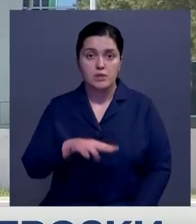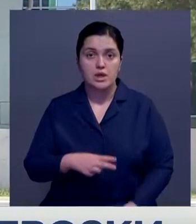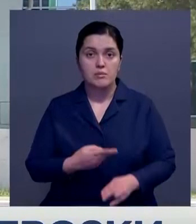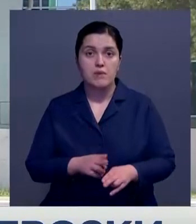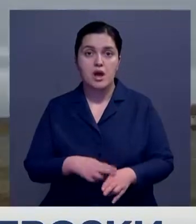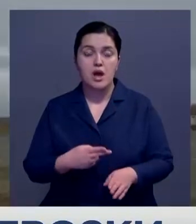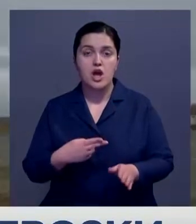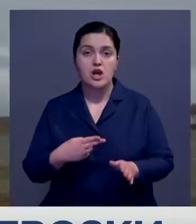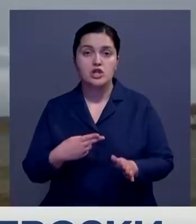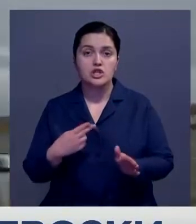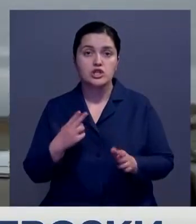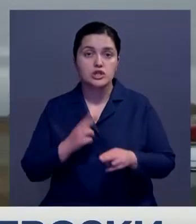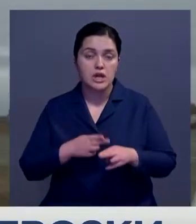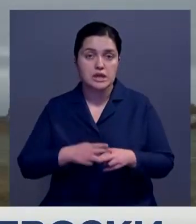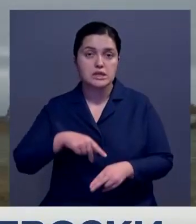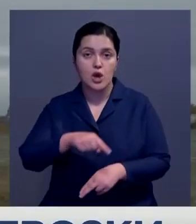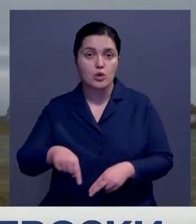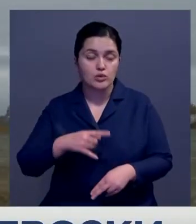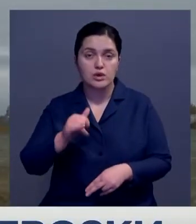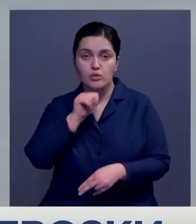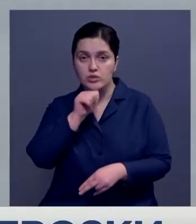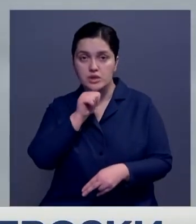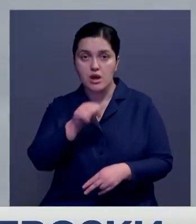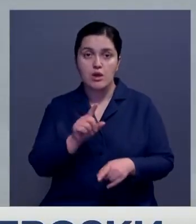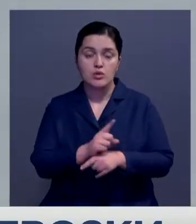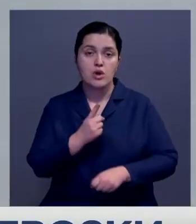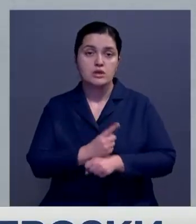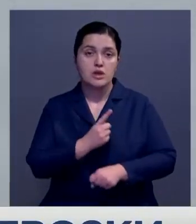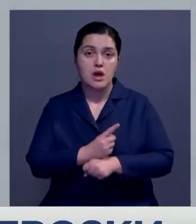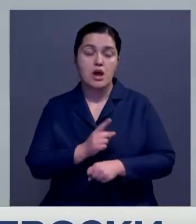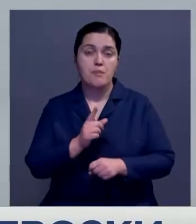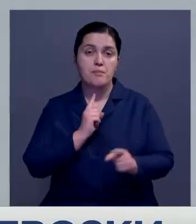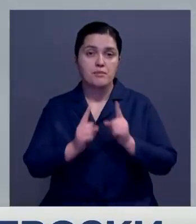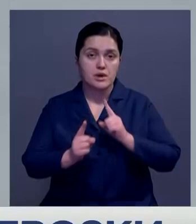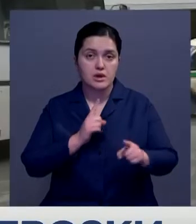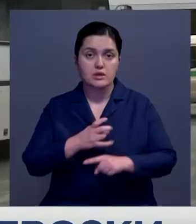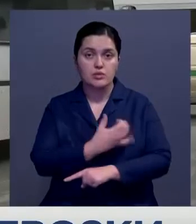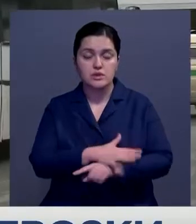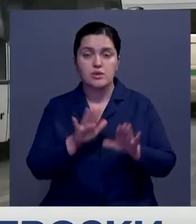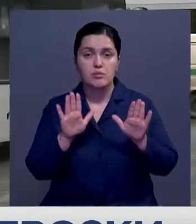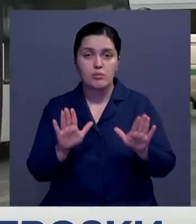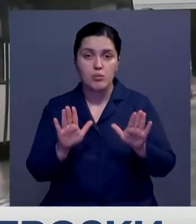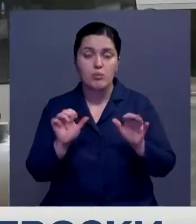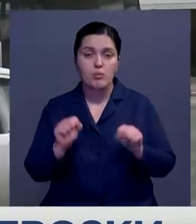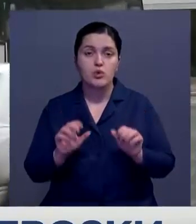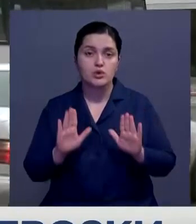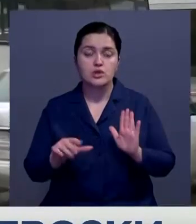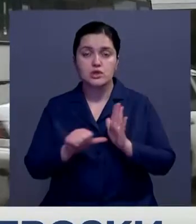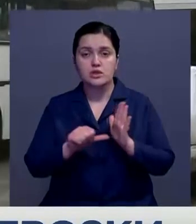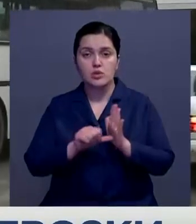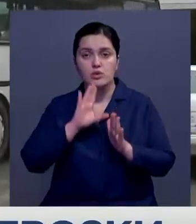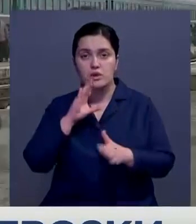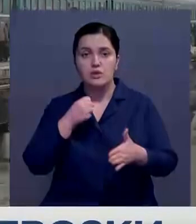Железнодорожный и Костанай. Ограничения коснулись и передвижения жителей. Находиться на улице можно с 6